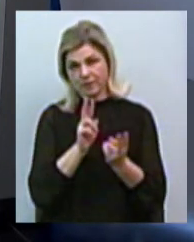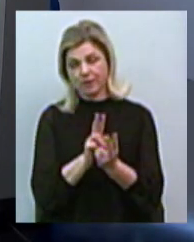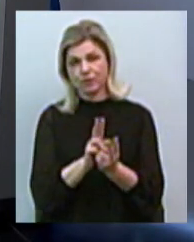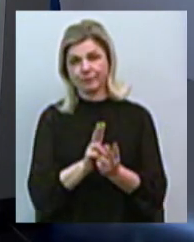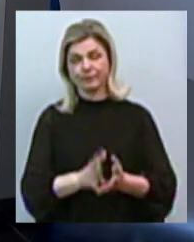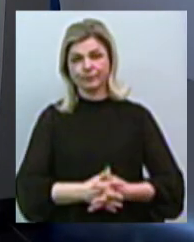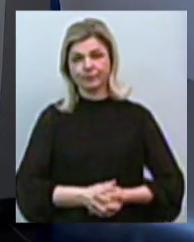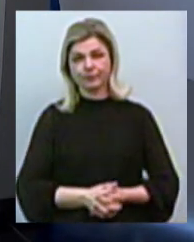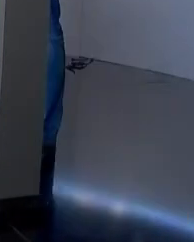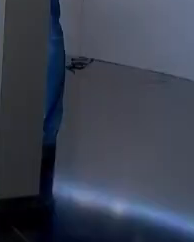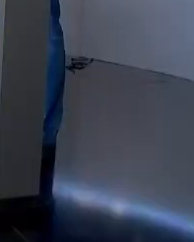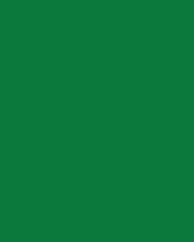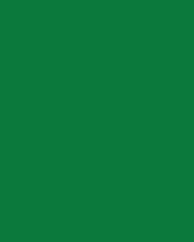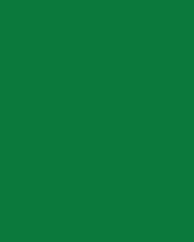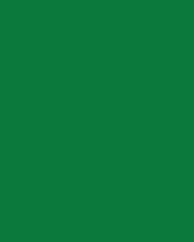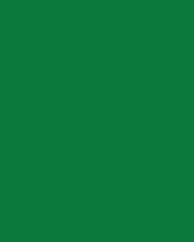До зустрічі в рефері.